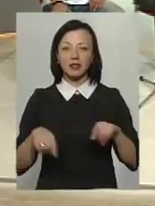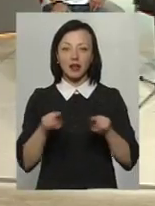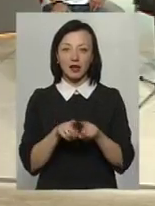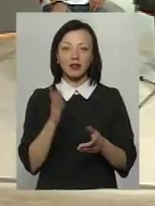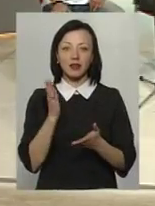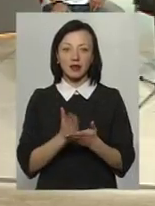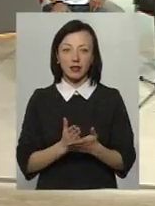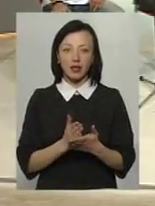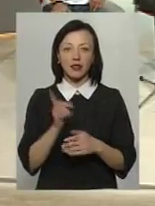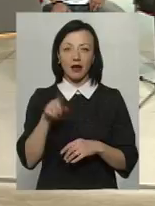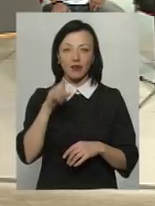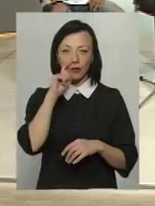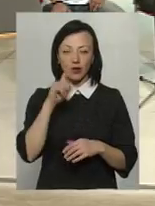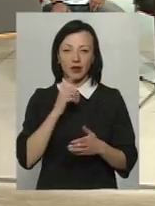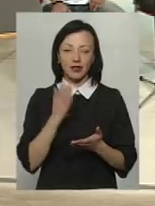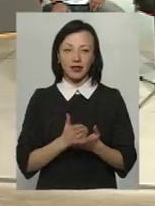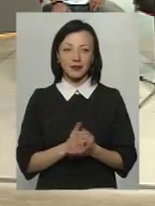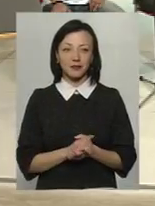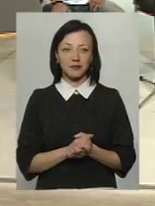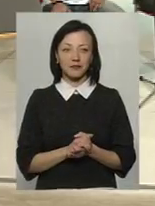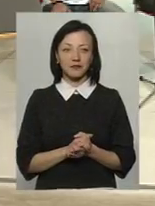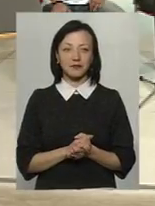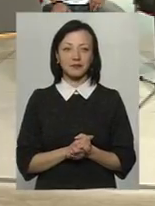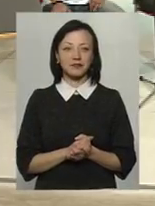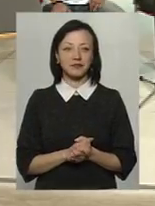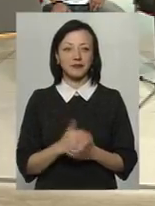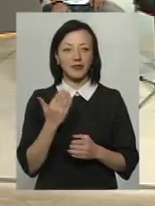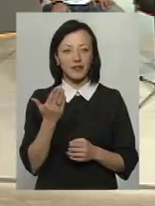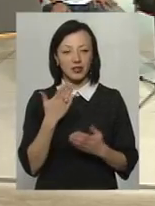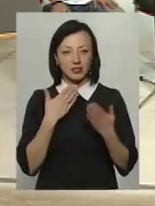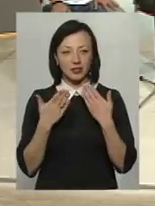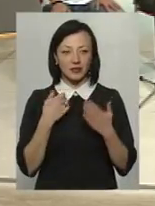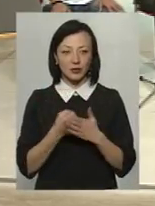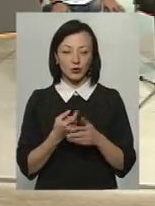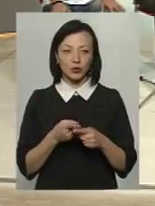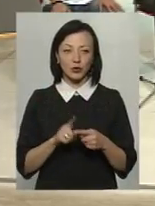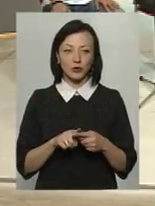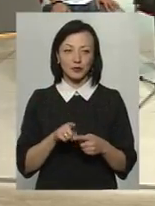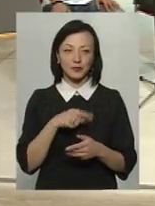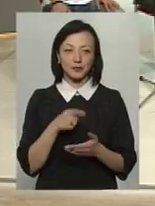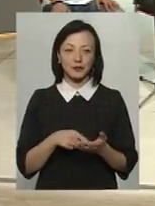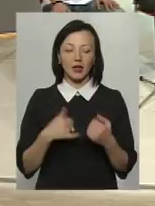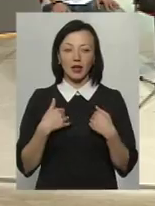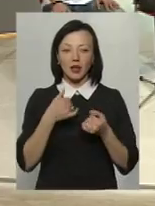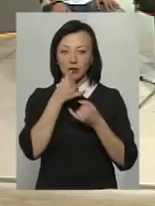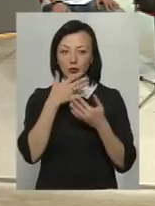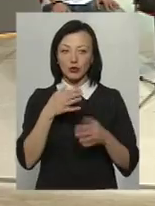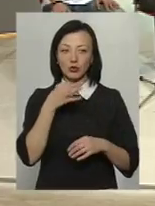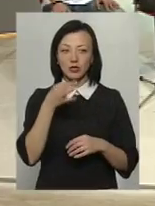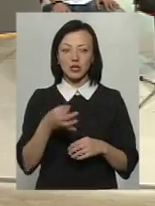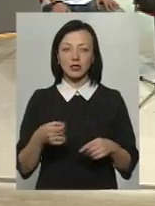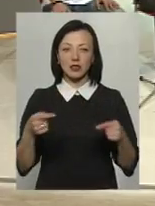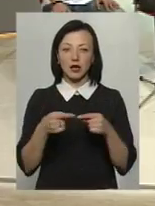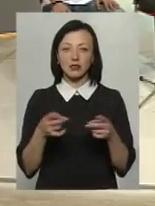практики вже є. І навіть в Україні. Пане Олеже, ваше ставлення до таких речей? Я не можу так сказати, що